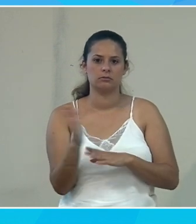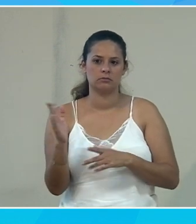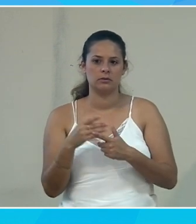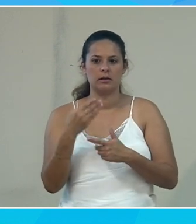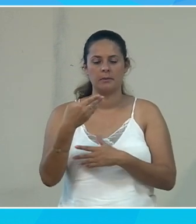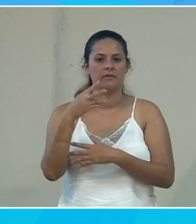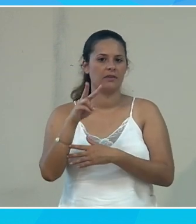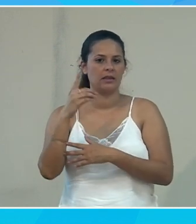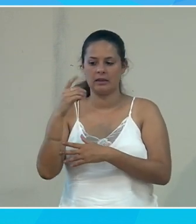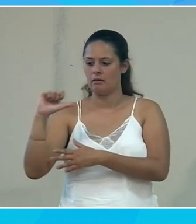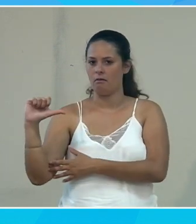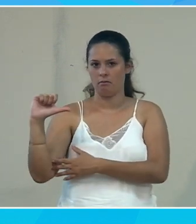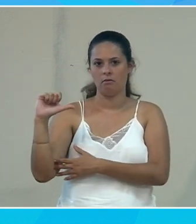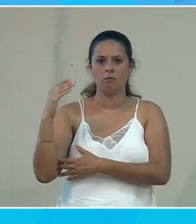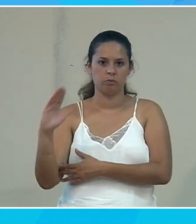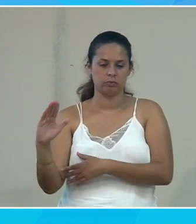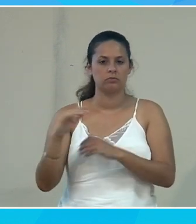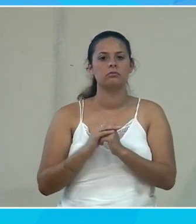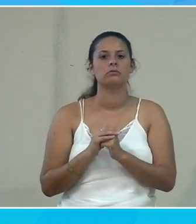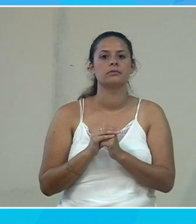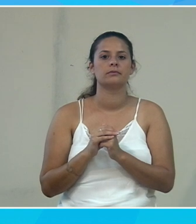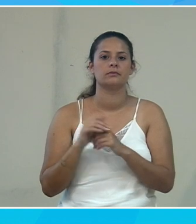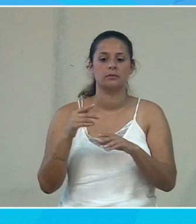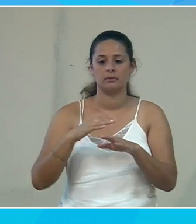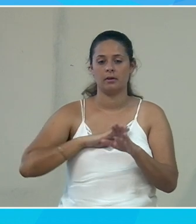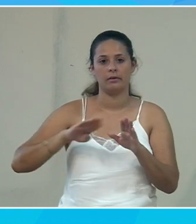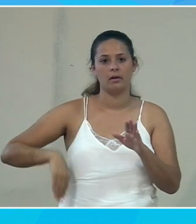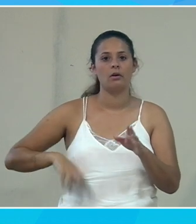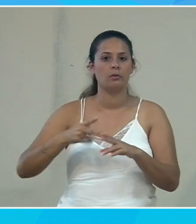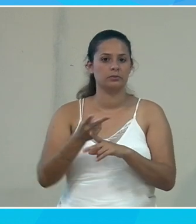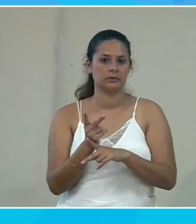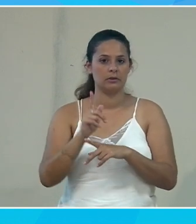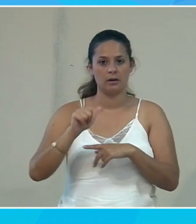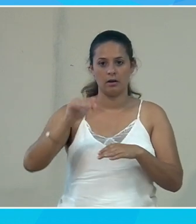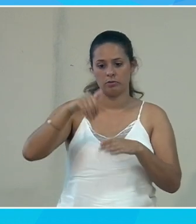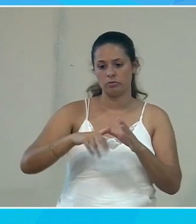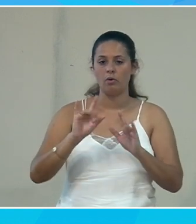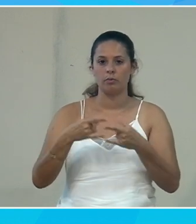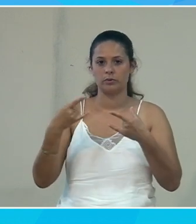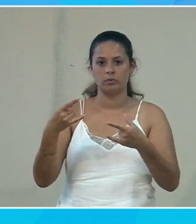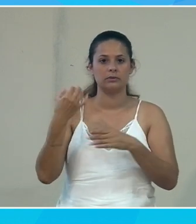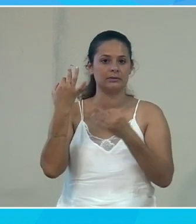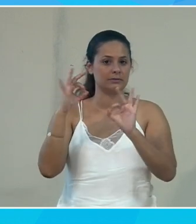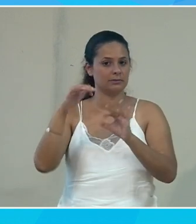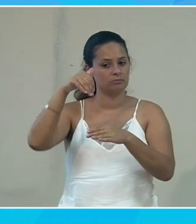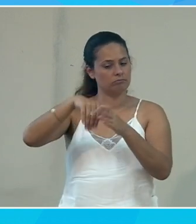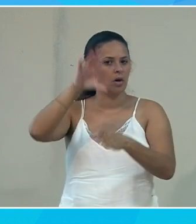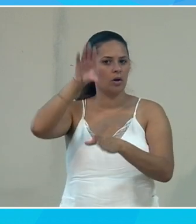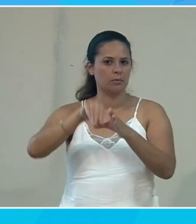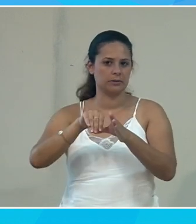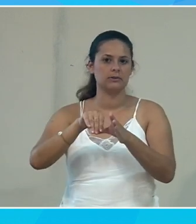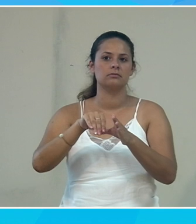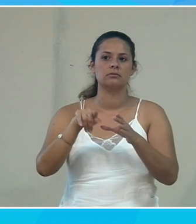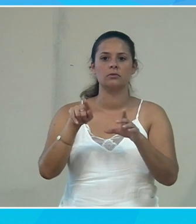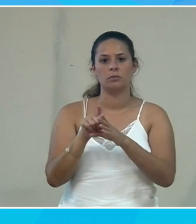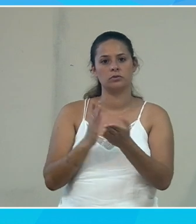NVDA. Voilà. Et le dernier outil, c'est celui qui est présent dans Windows 10. Alors, pour aller dans le sens